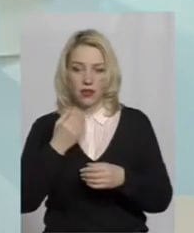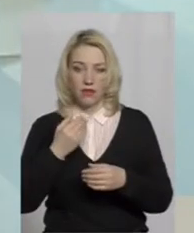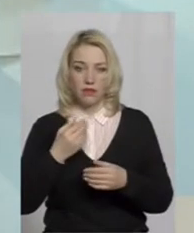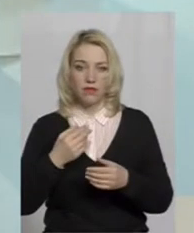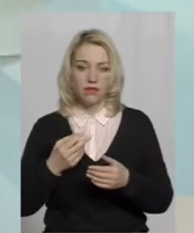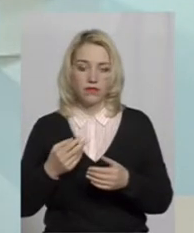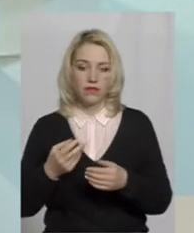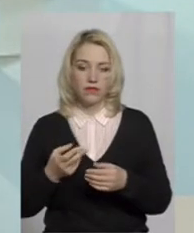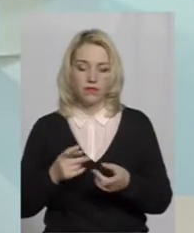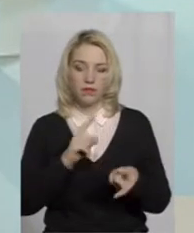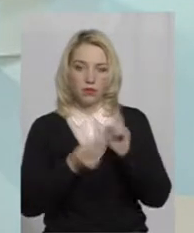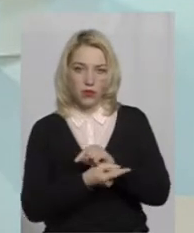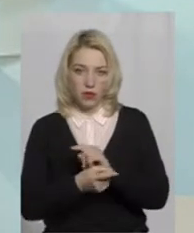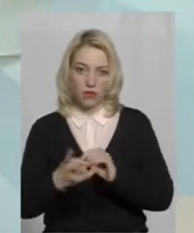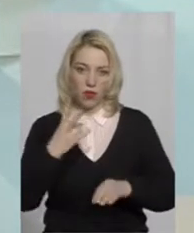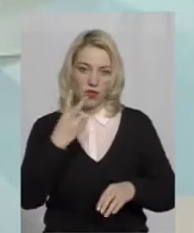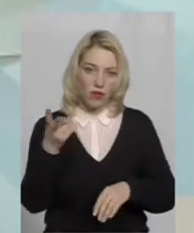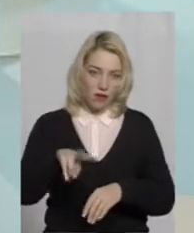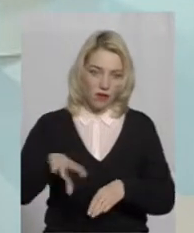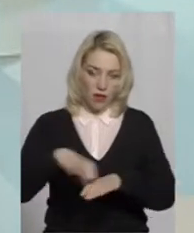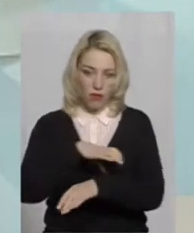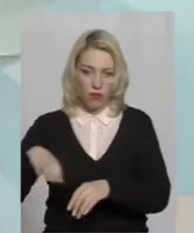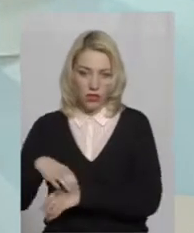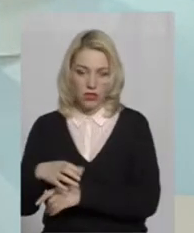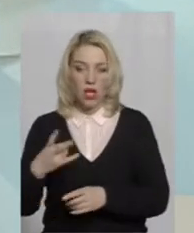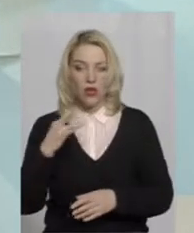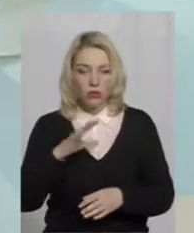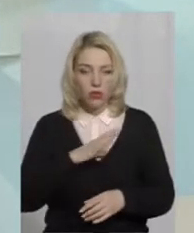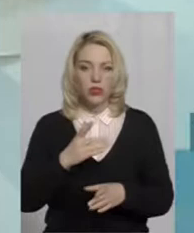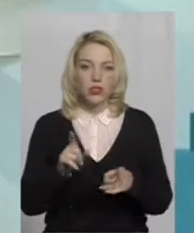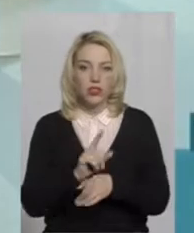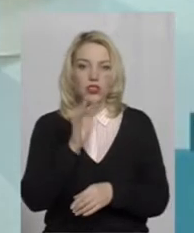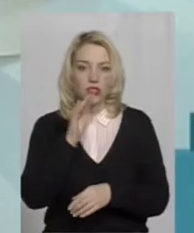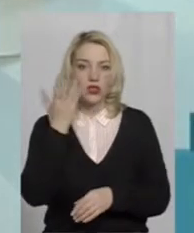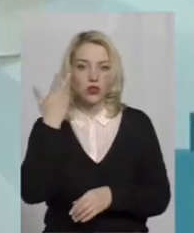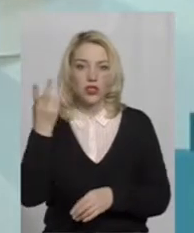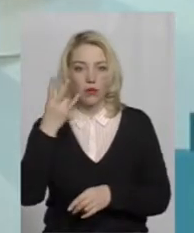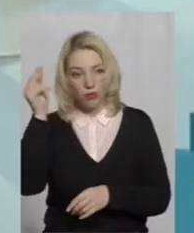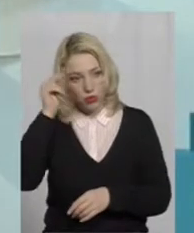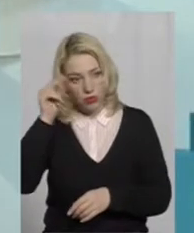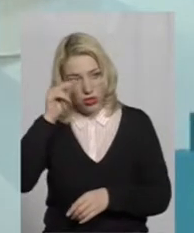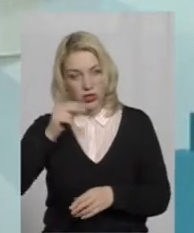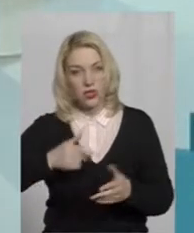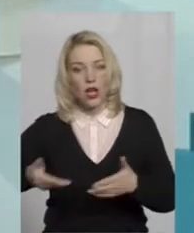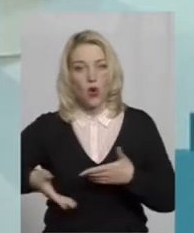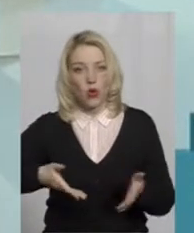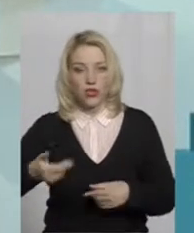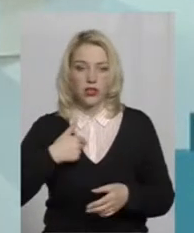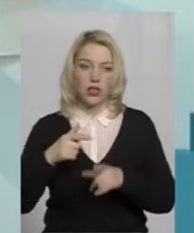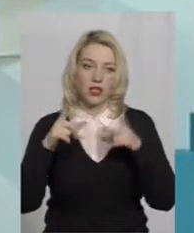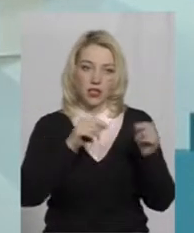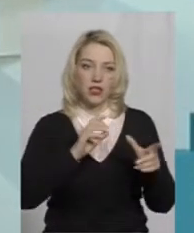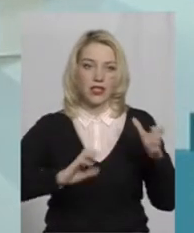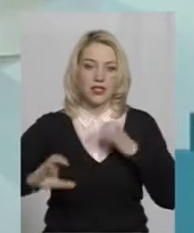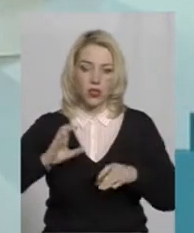повністю. І тут приходилось, були часи, що треба було вчитися ходити. Я їздив і в інститут протезування в